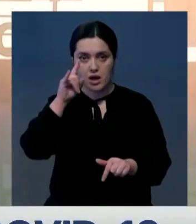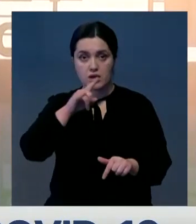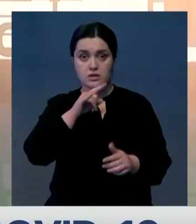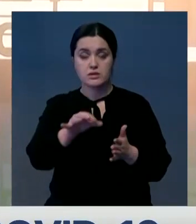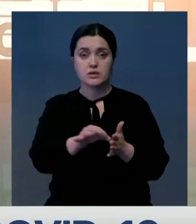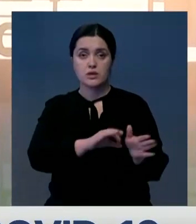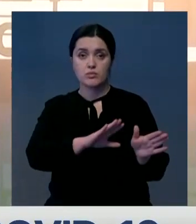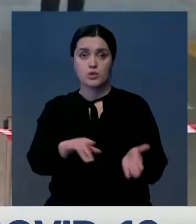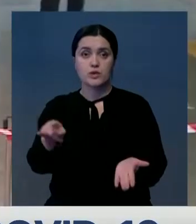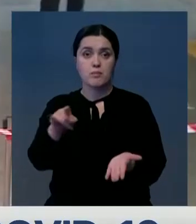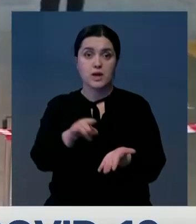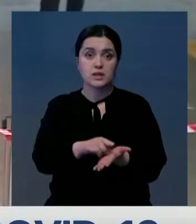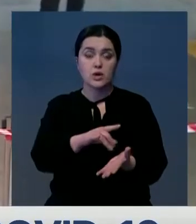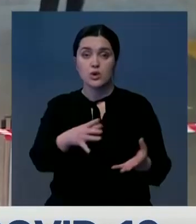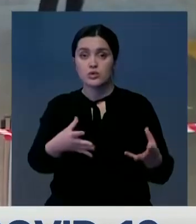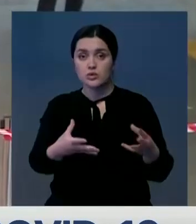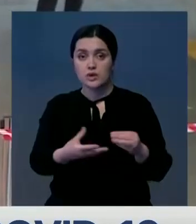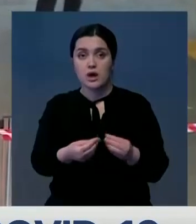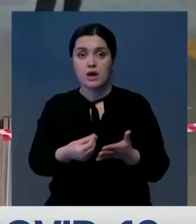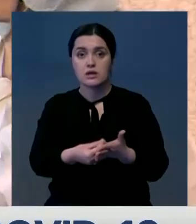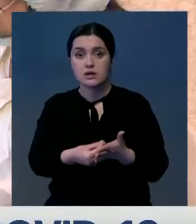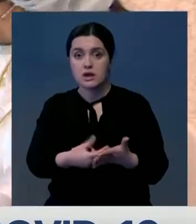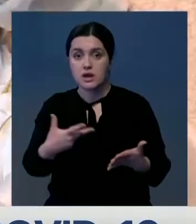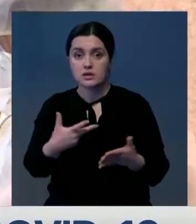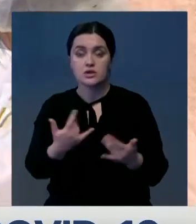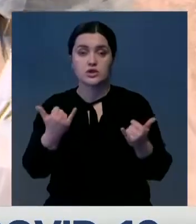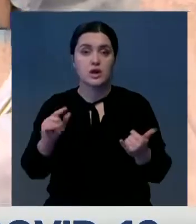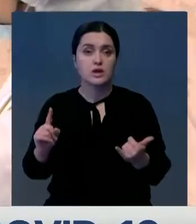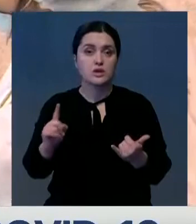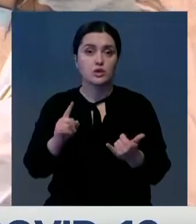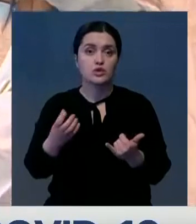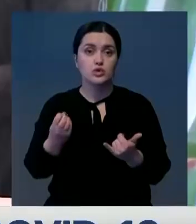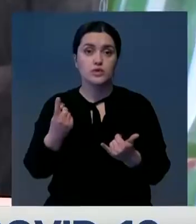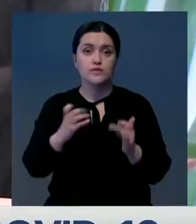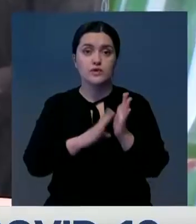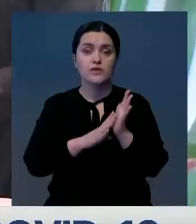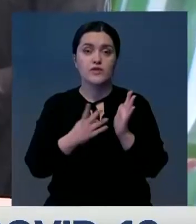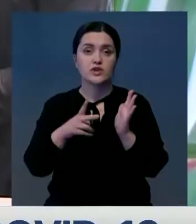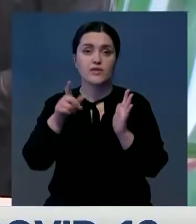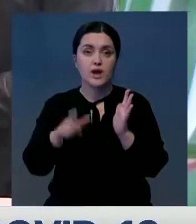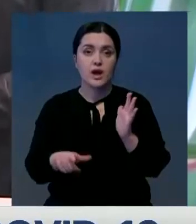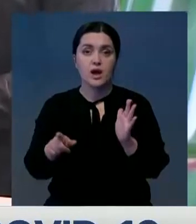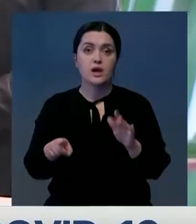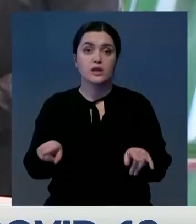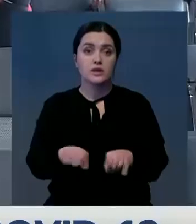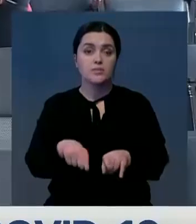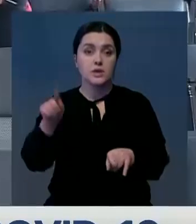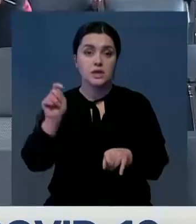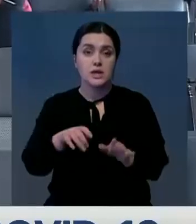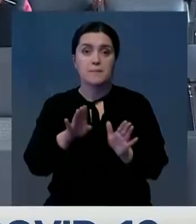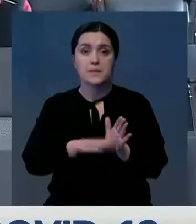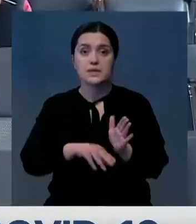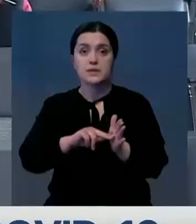сразу после посадки. Тем временем результаты анализов на ковид в карантинном стационаре сейчас ожидают еще 192 человека. Они также